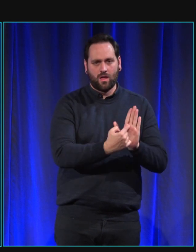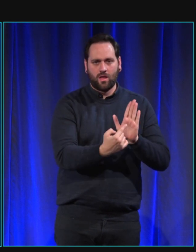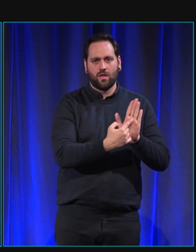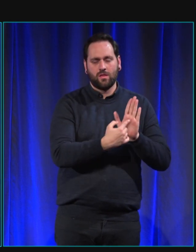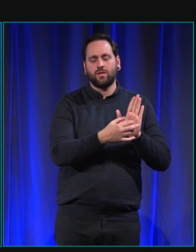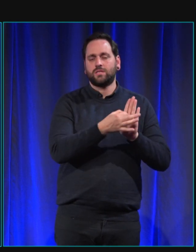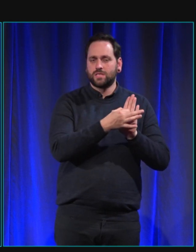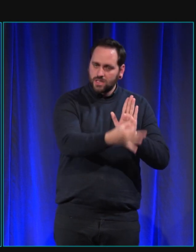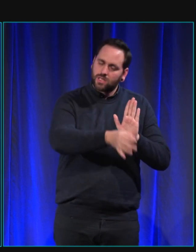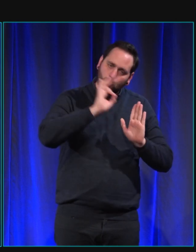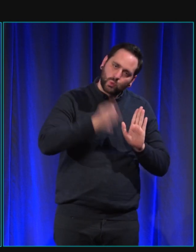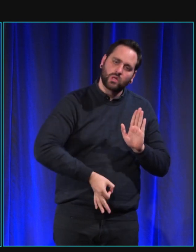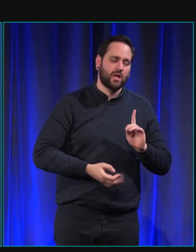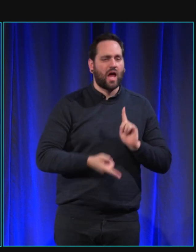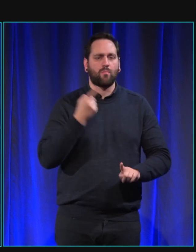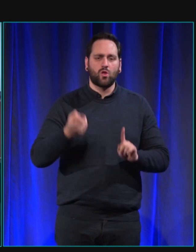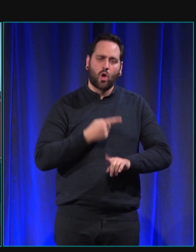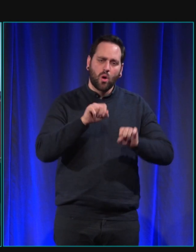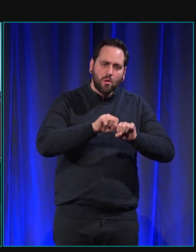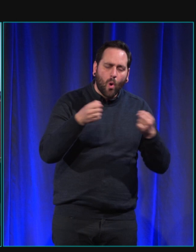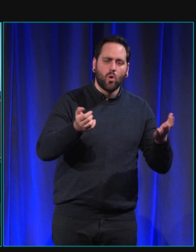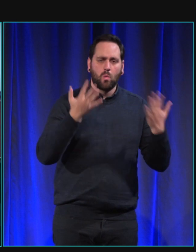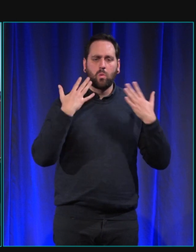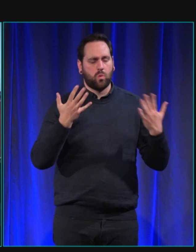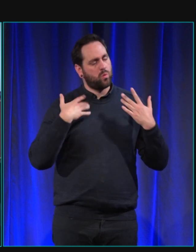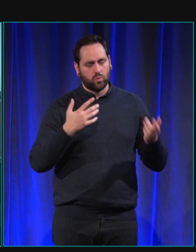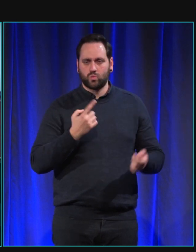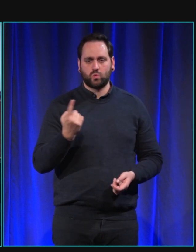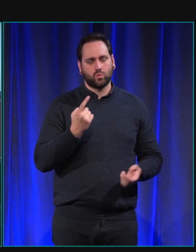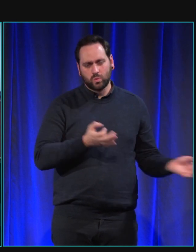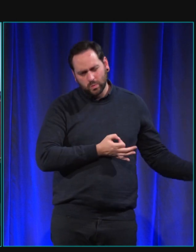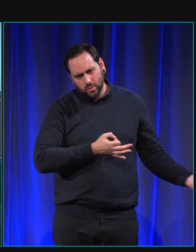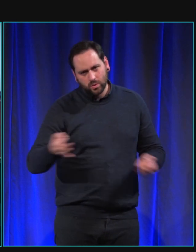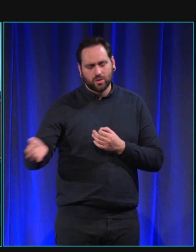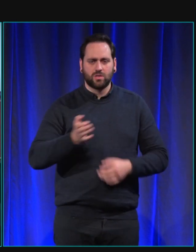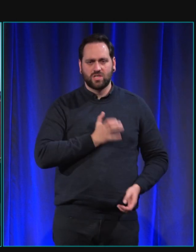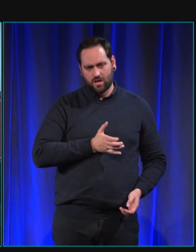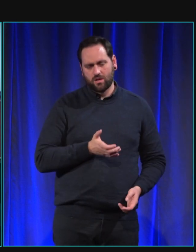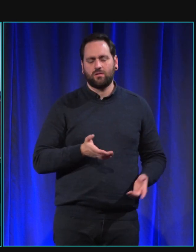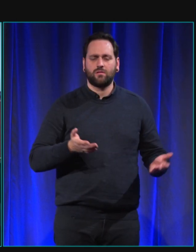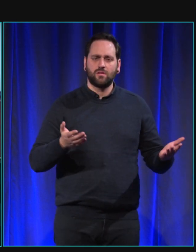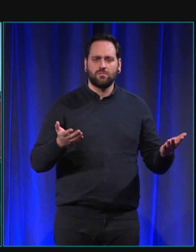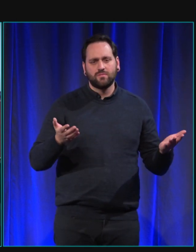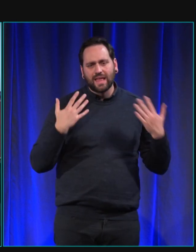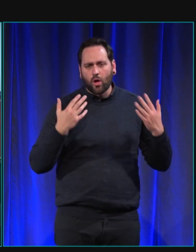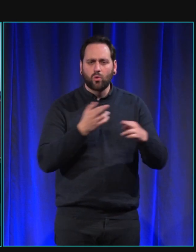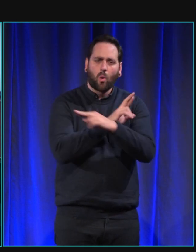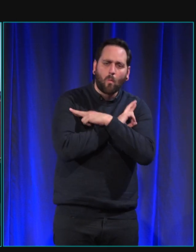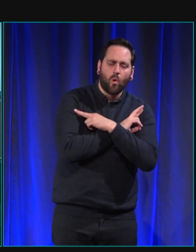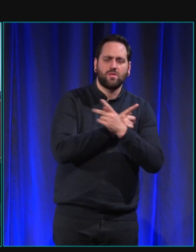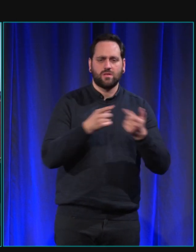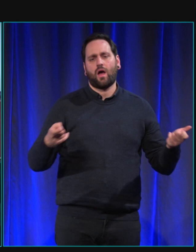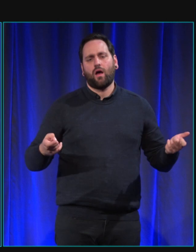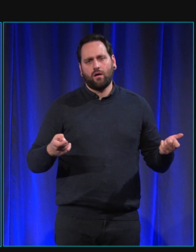lâcher notre chien le mettre en détente voilà et effectivement des fois si on ne peut pas le lâcher en détente au moins quand on rentre chez nous c'est jouer